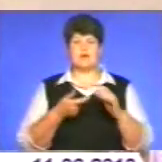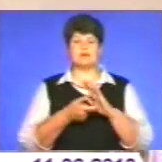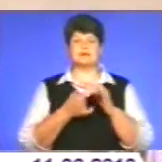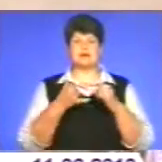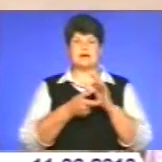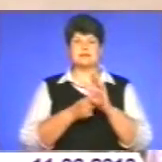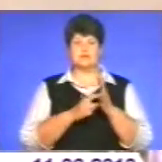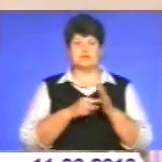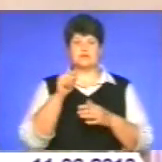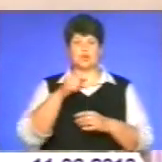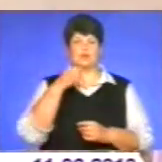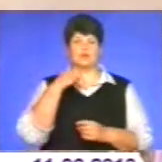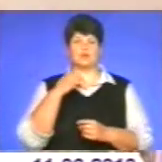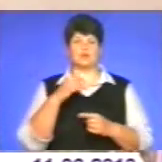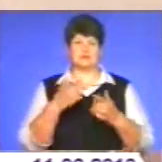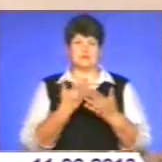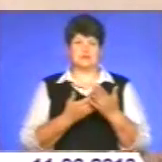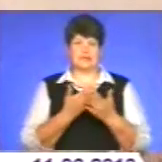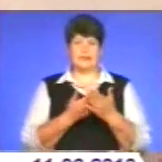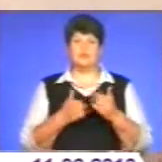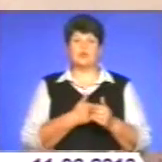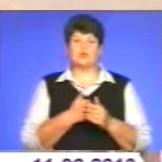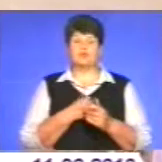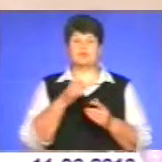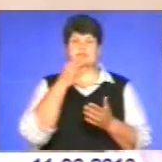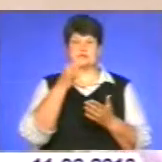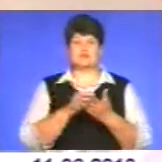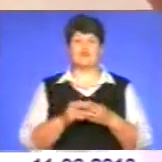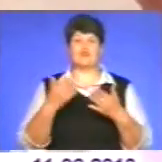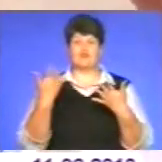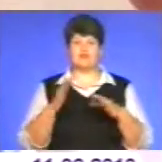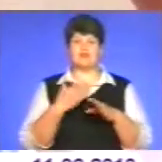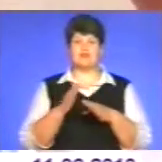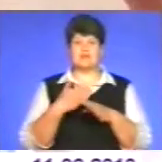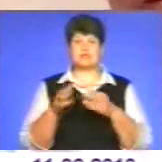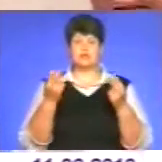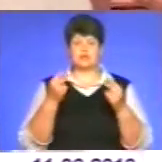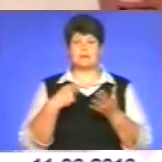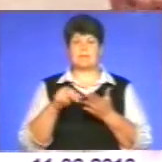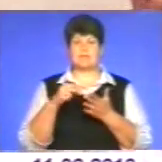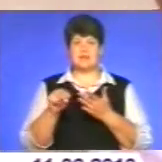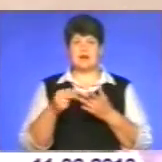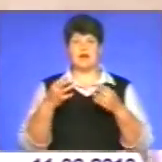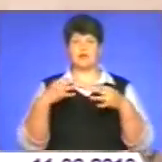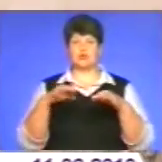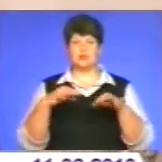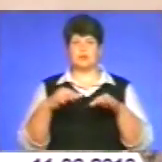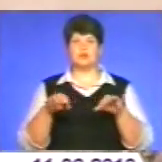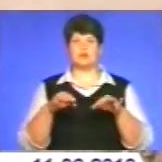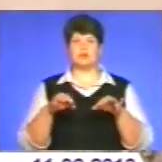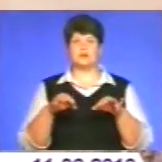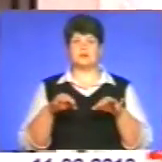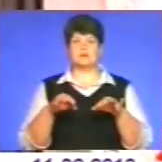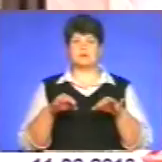типу. Хотів би додати, що вже виділені кошти на придбання автомобільного транспорту для новостворного